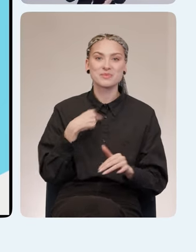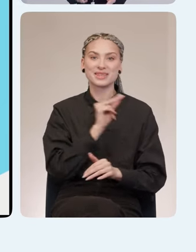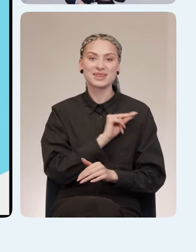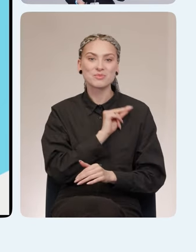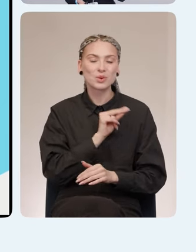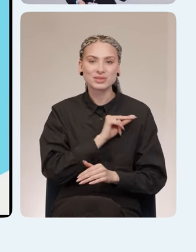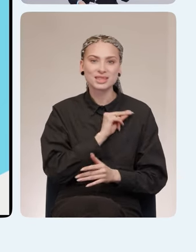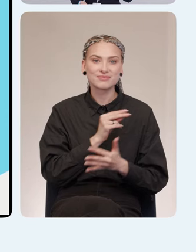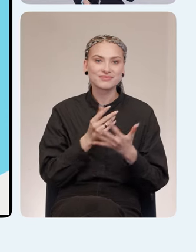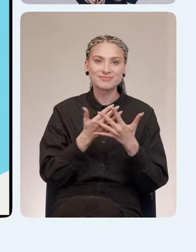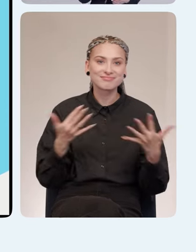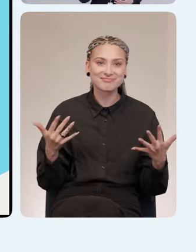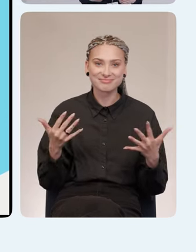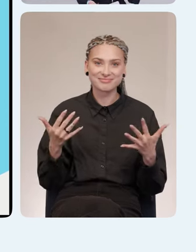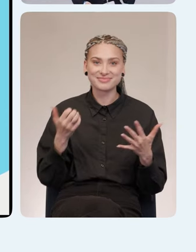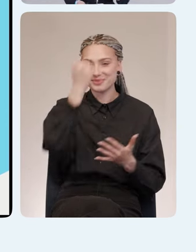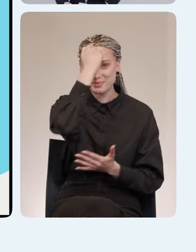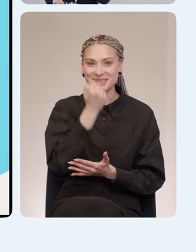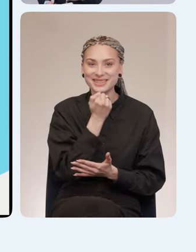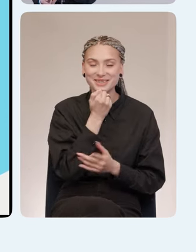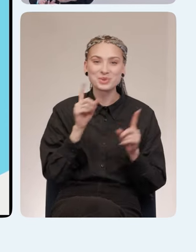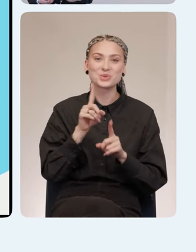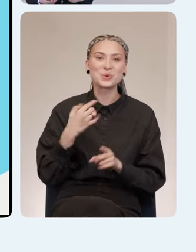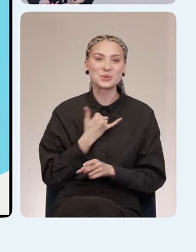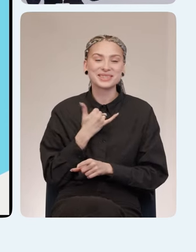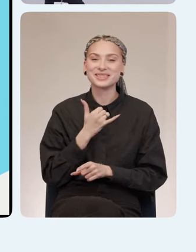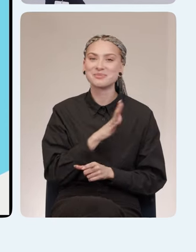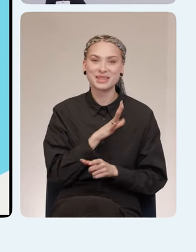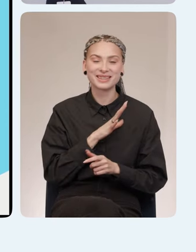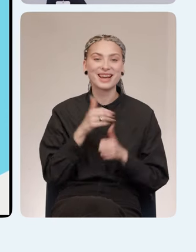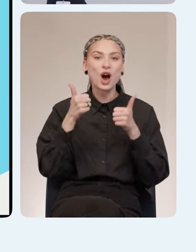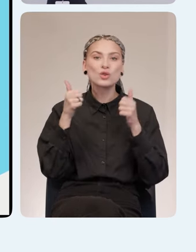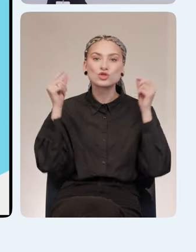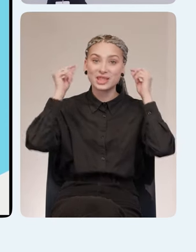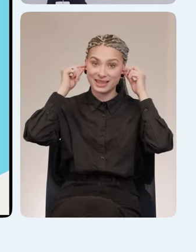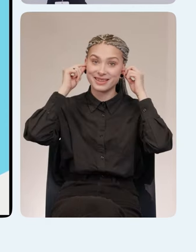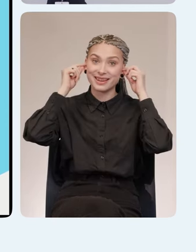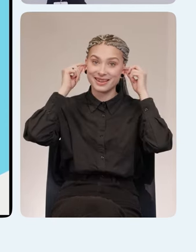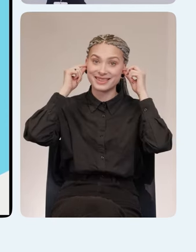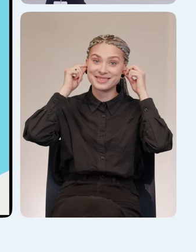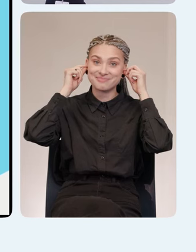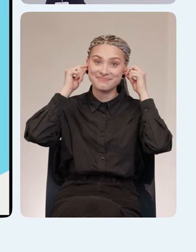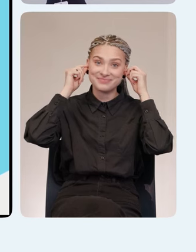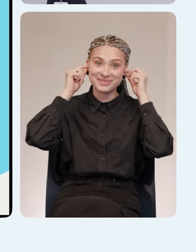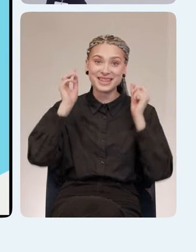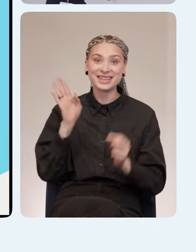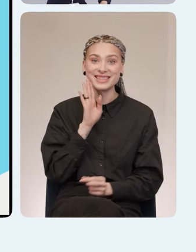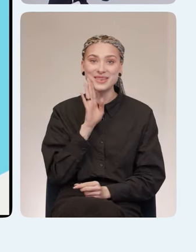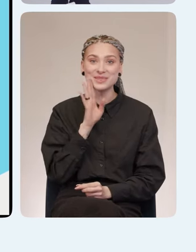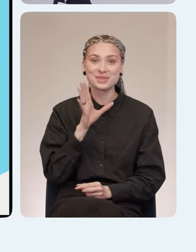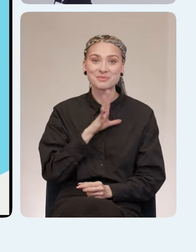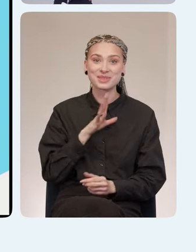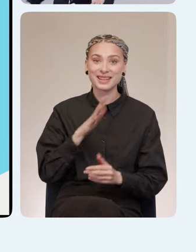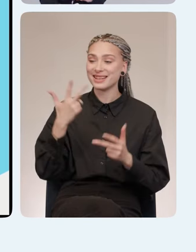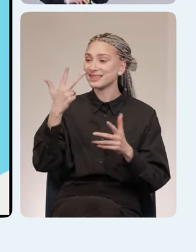какафонии. И спасибо, что у нас были прям хорошие энейры. Девчонки, несмотря на то, что у тебя рядом три